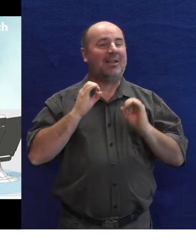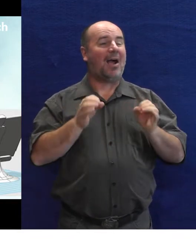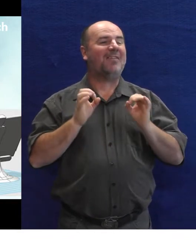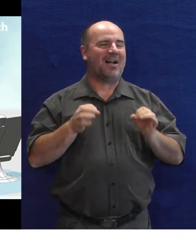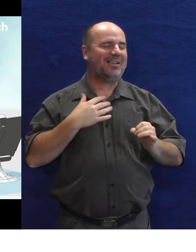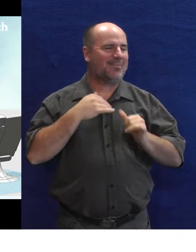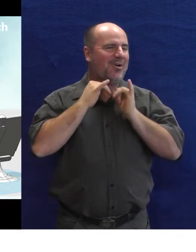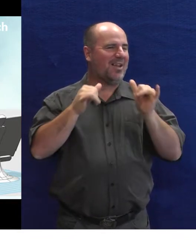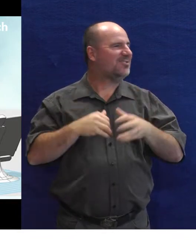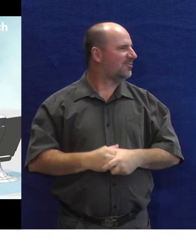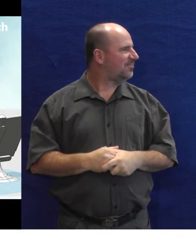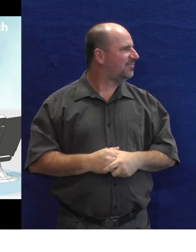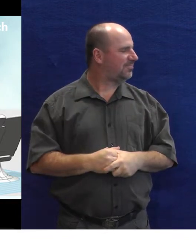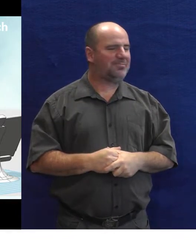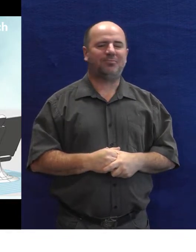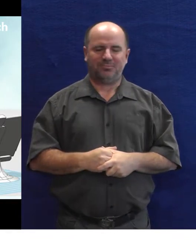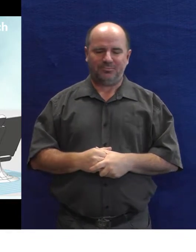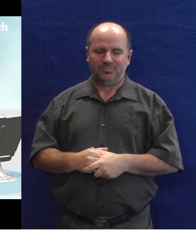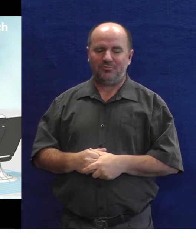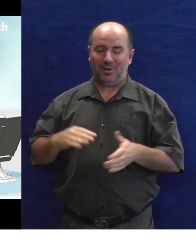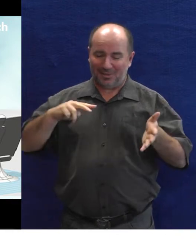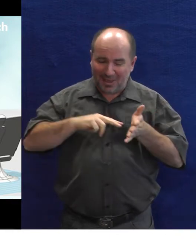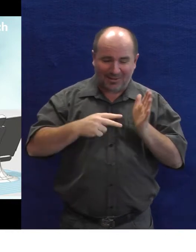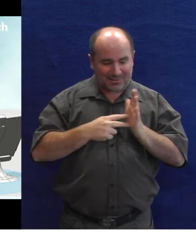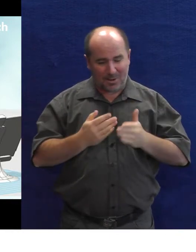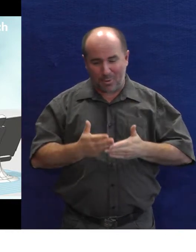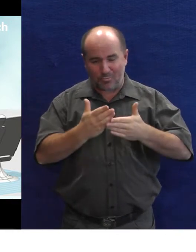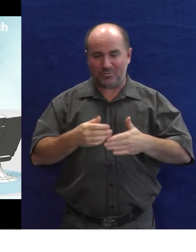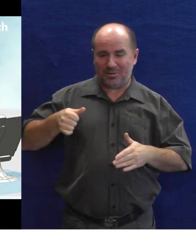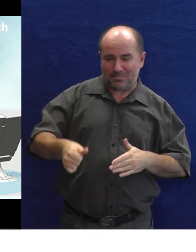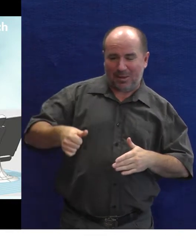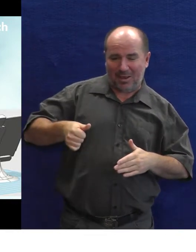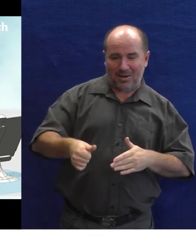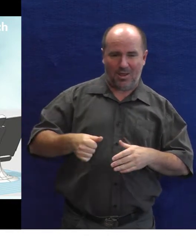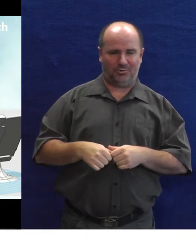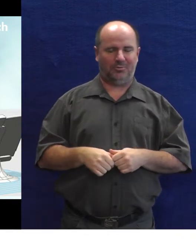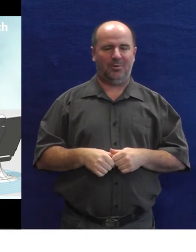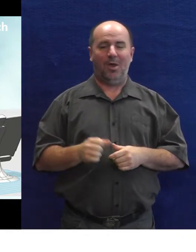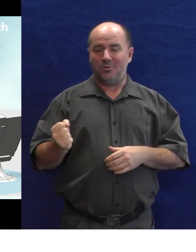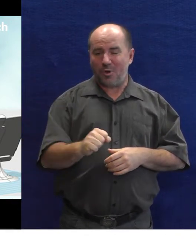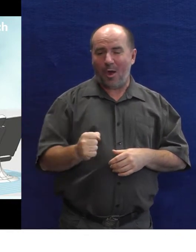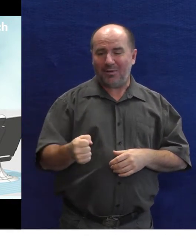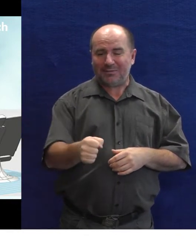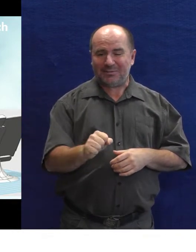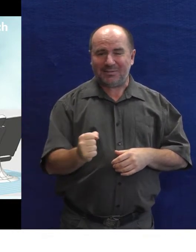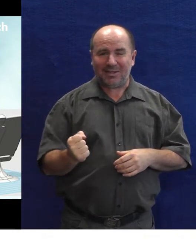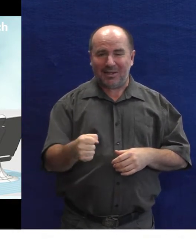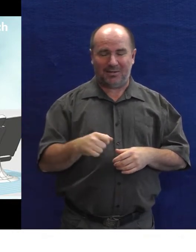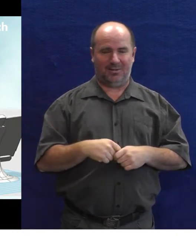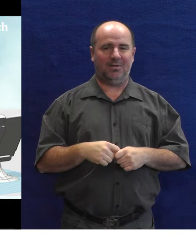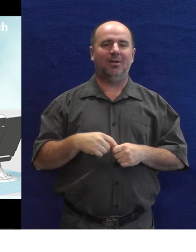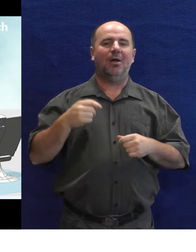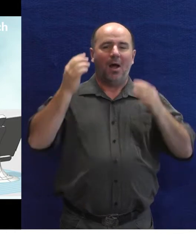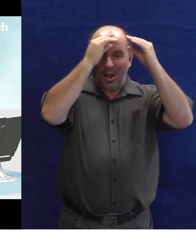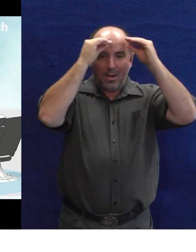špatnou kvalitu mého hlasu. Technické pomůcky, spínače, dá se vyrobit joystick